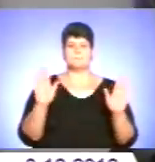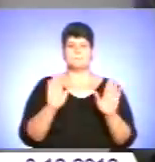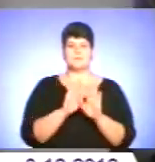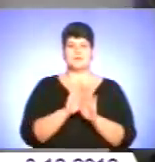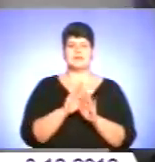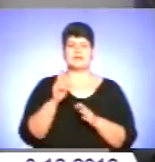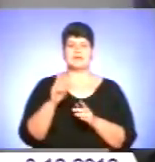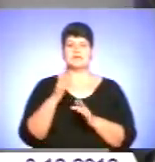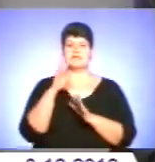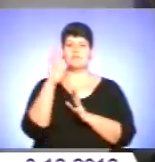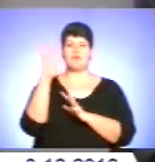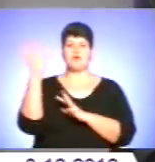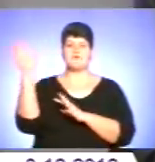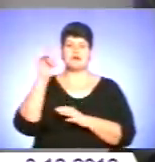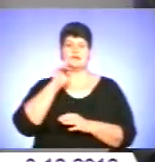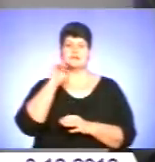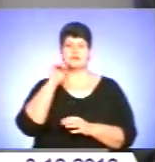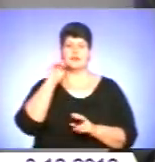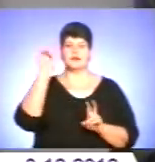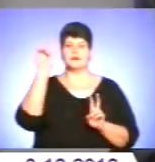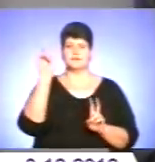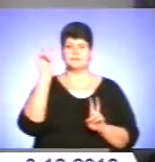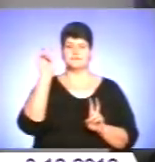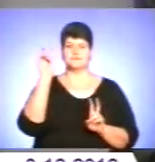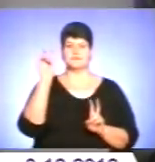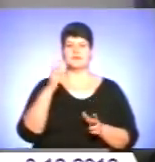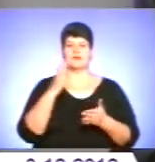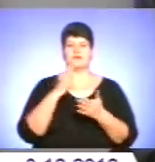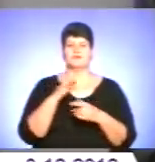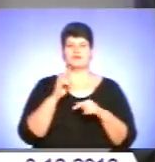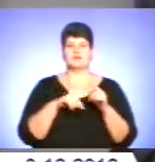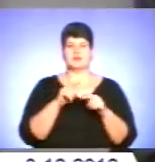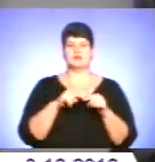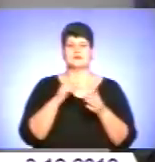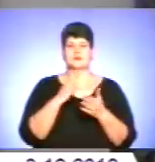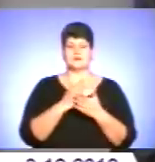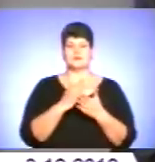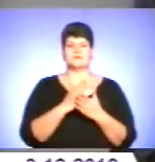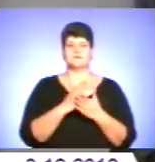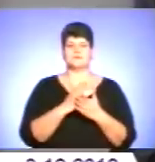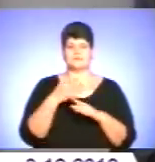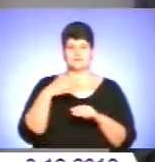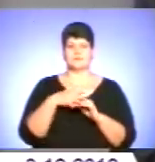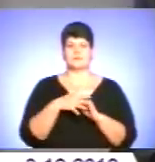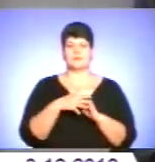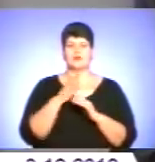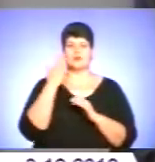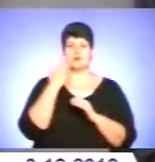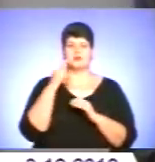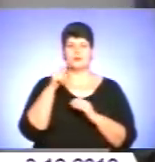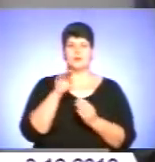«Діброва зелена». Ну, я думаю, асоціація є в родини Михайло Якубача, яка звучала, коли десь його охоронили,